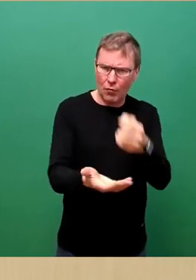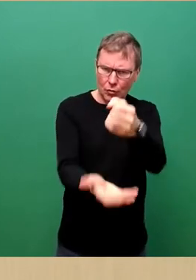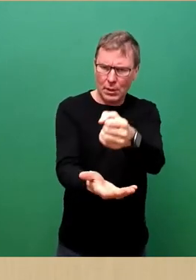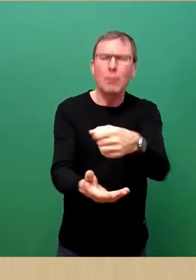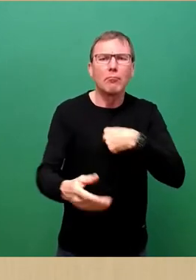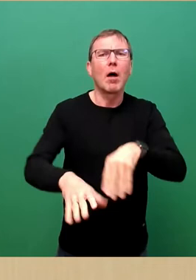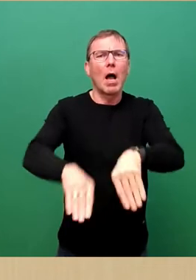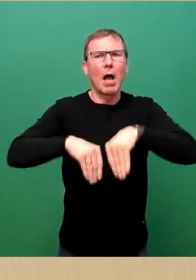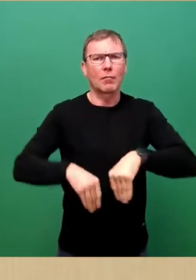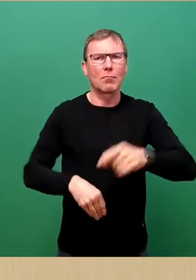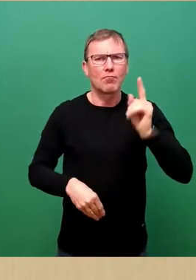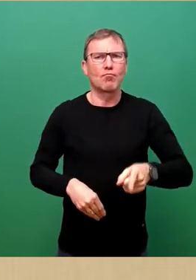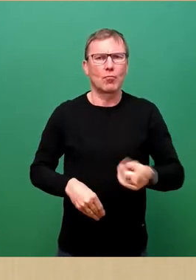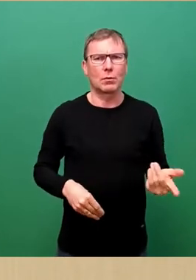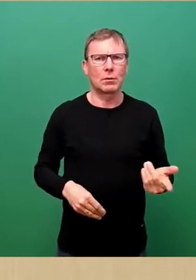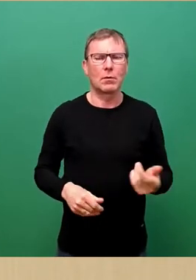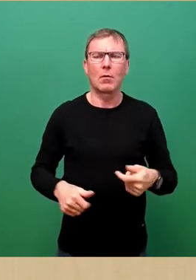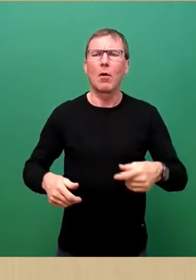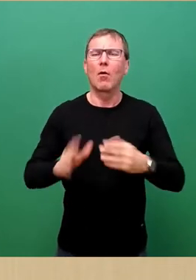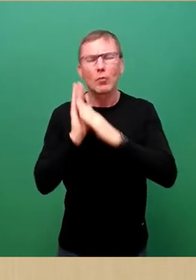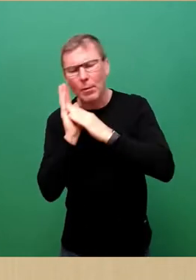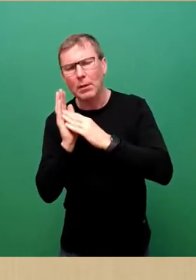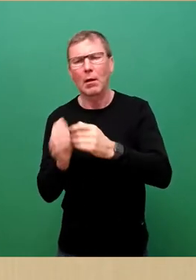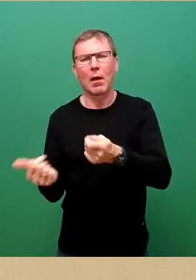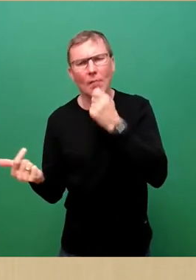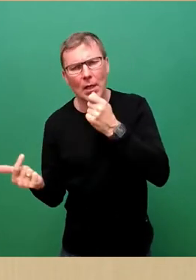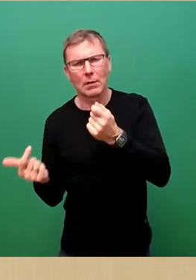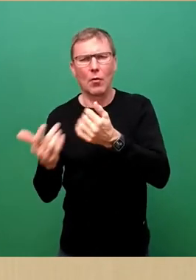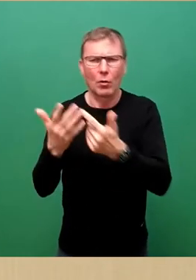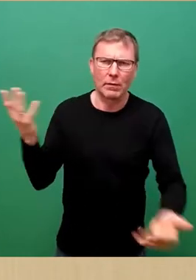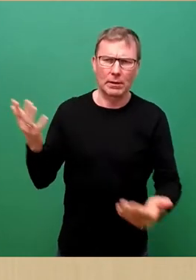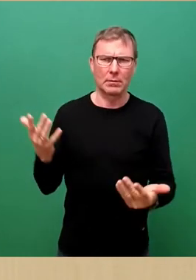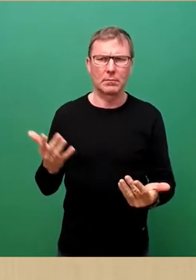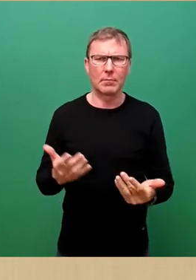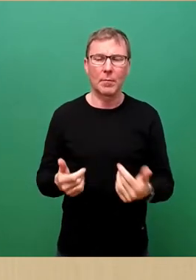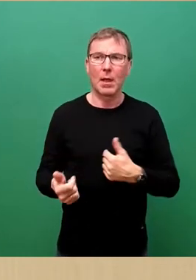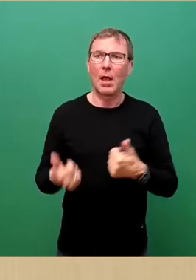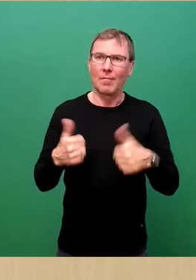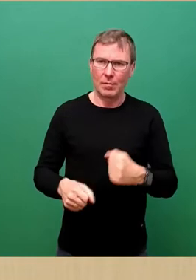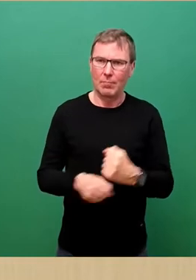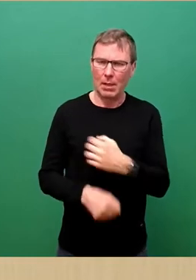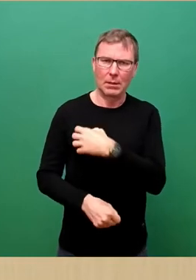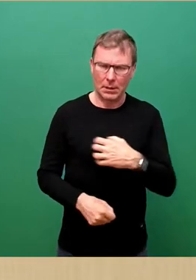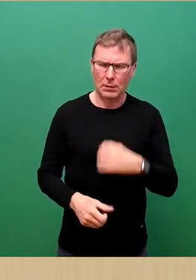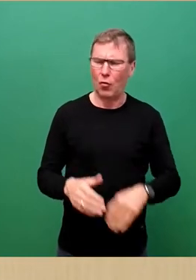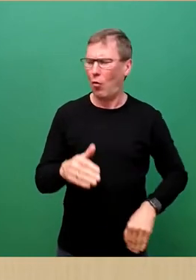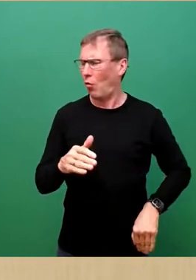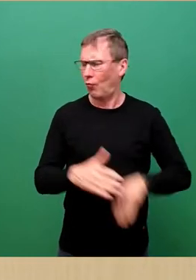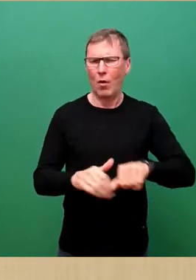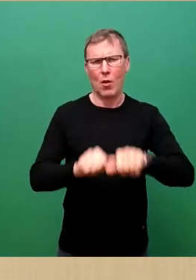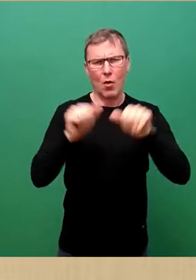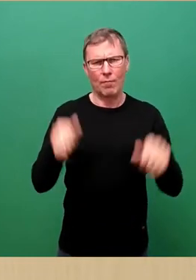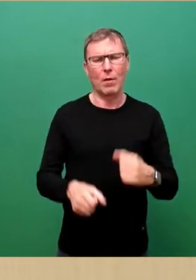unterzubringen, zu verpflegen und so weiter. Dieser Verpflichtung kommt die Stadt in vollem Umfang nach.